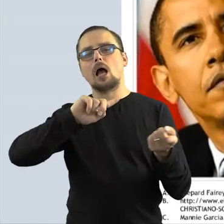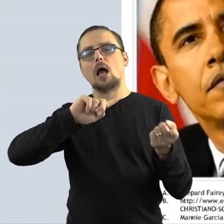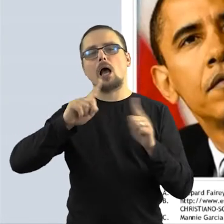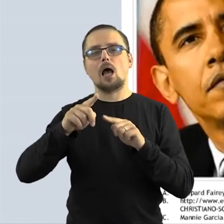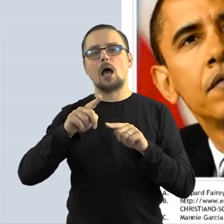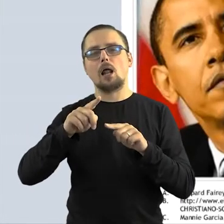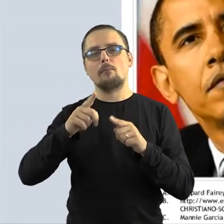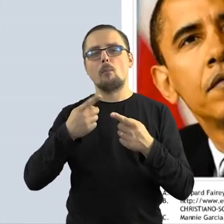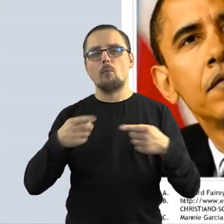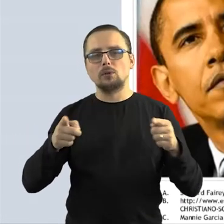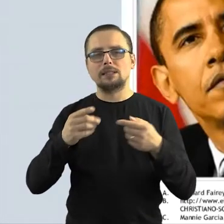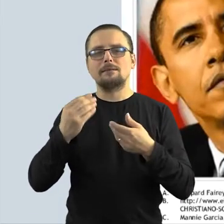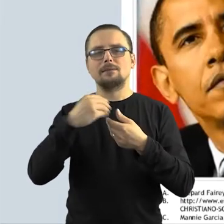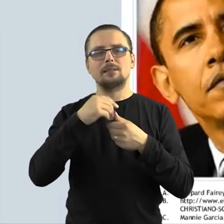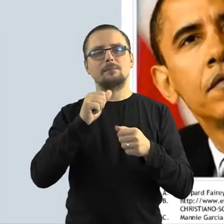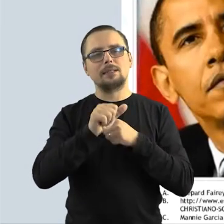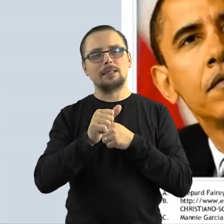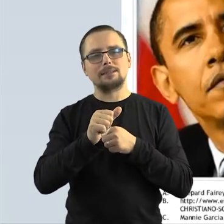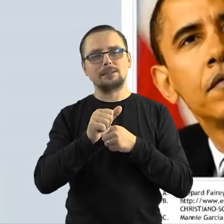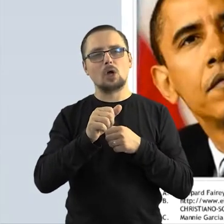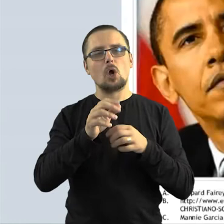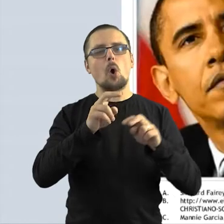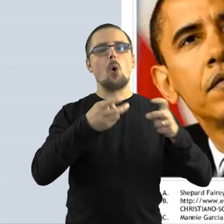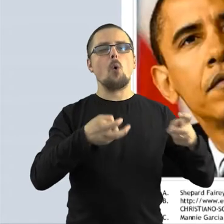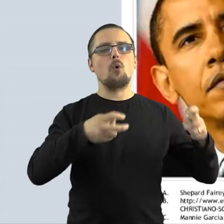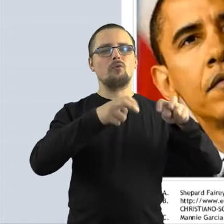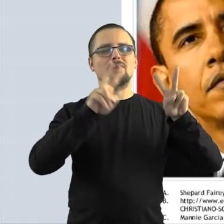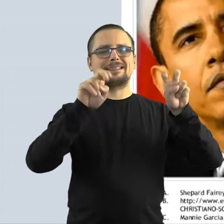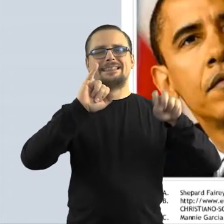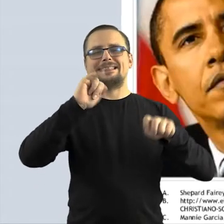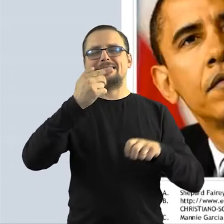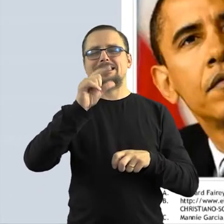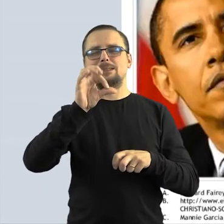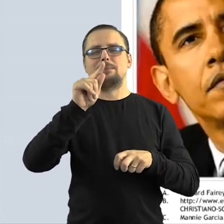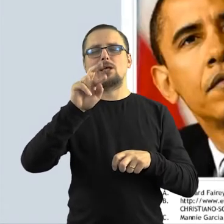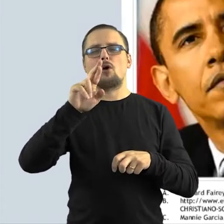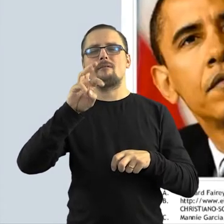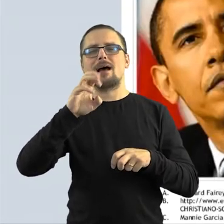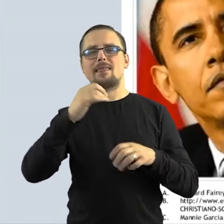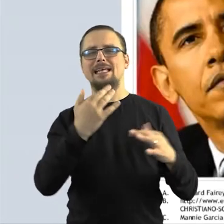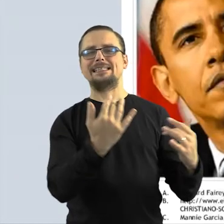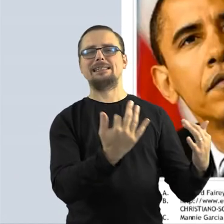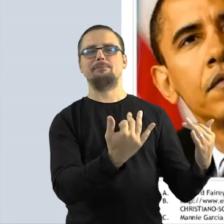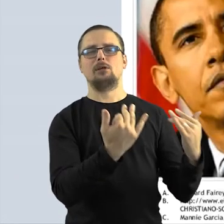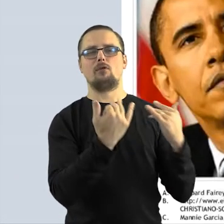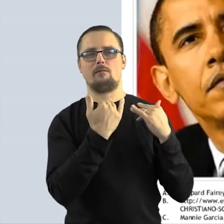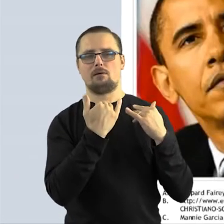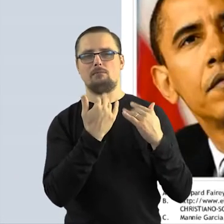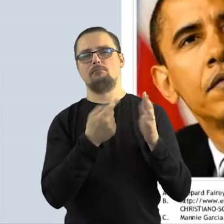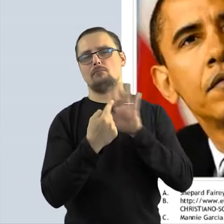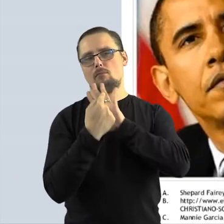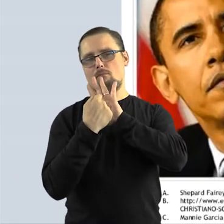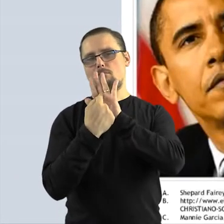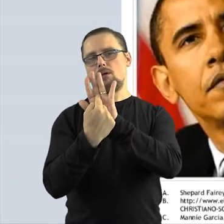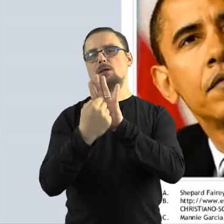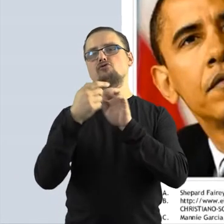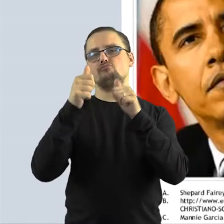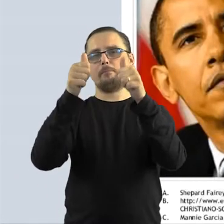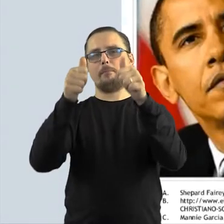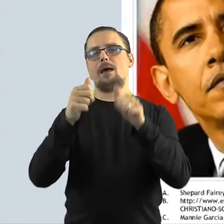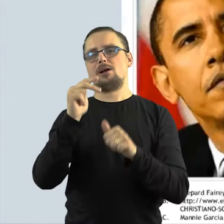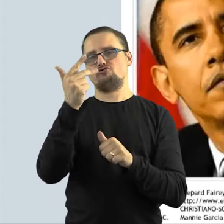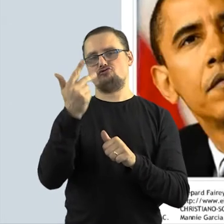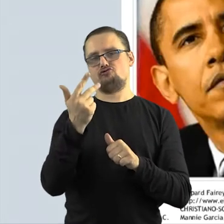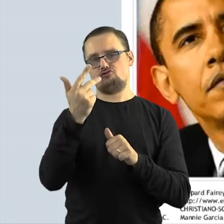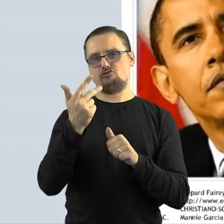czymś takim jak utwory inspirowane. I tutaj dla przykładu pokazuję ten trzeci plakat, który w mojej ocenie będzie właśnie utworem